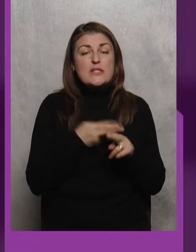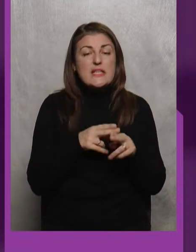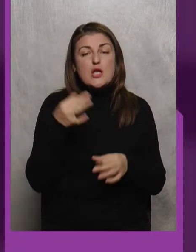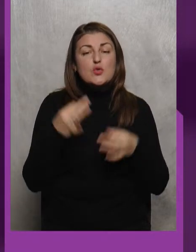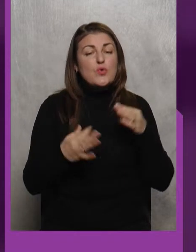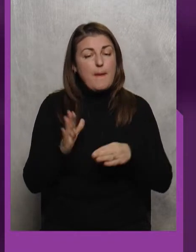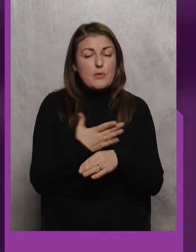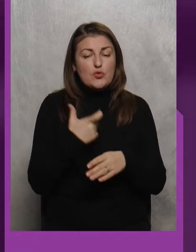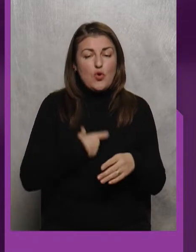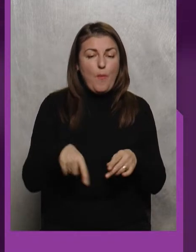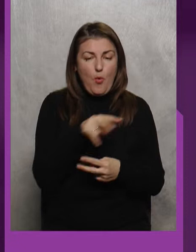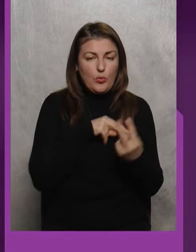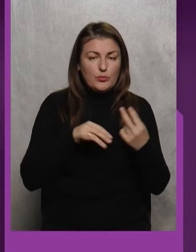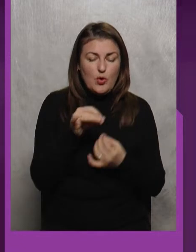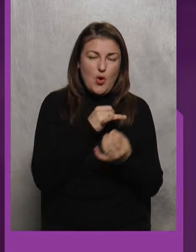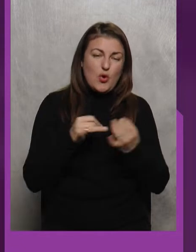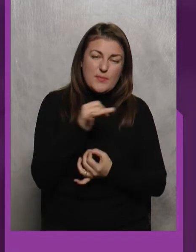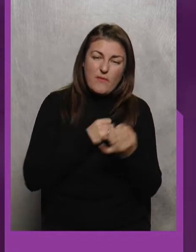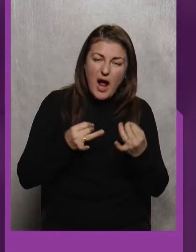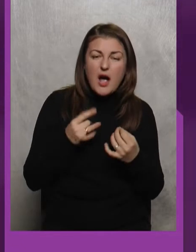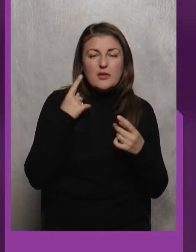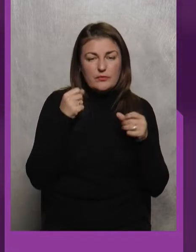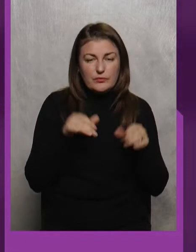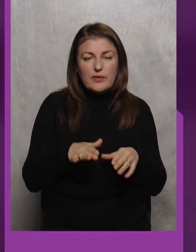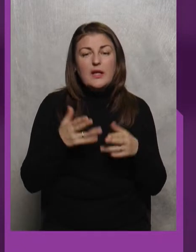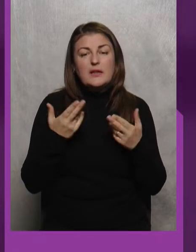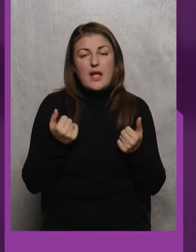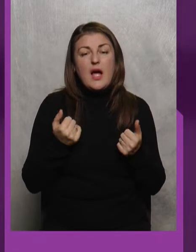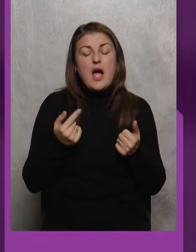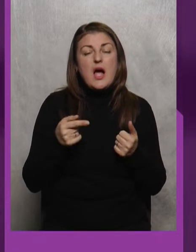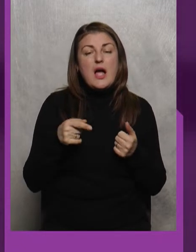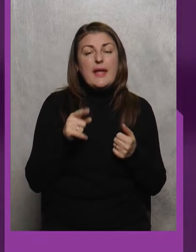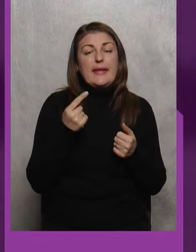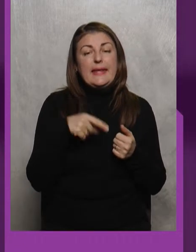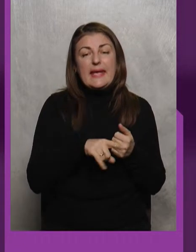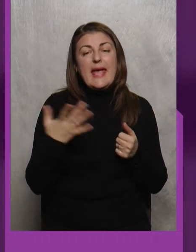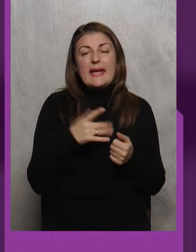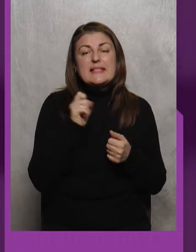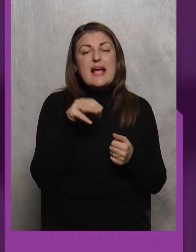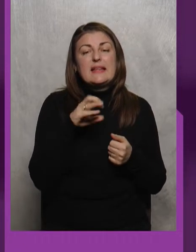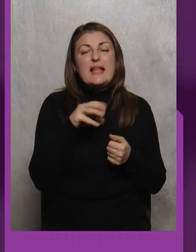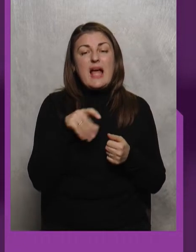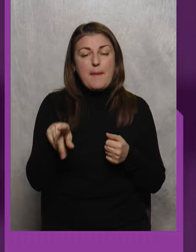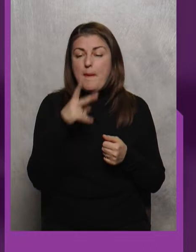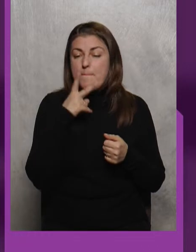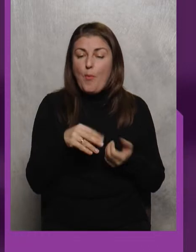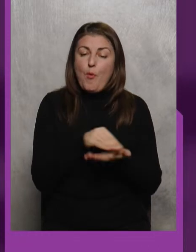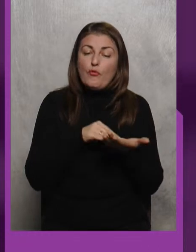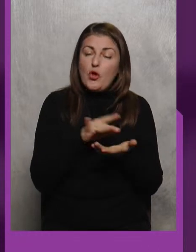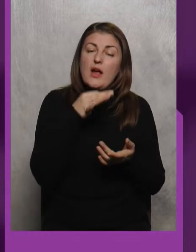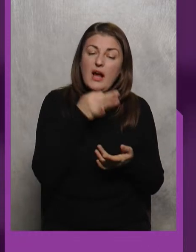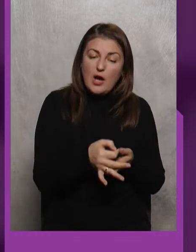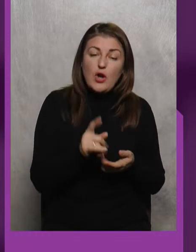Між собою Так Розмовляють І Ті Які За татамі Вони Подивилися Повтор І